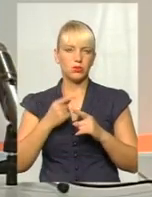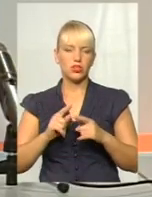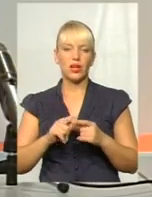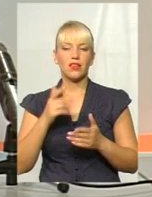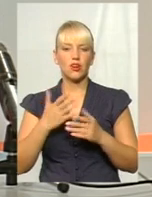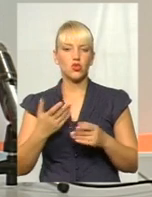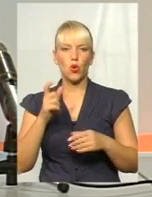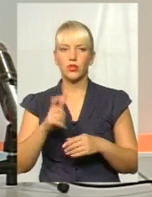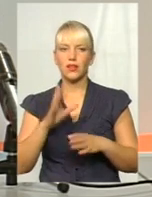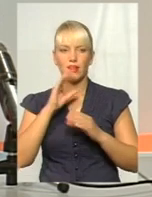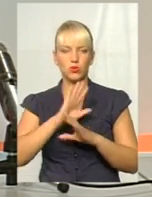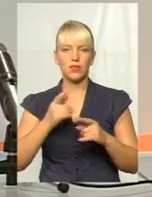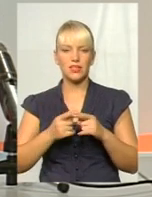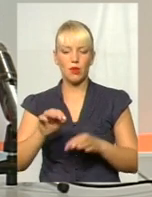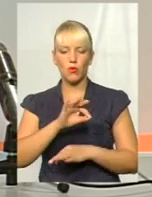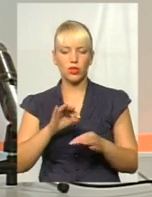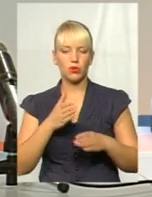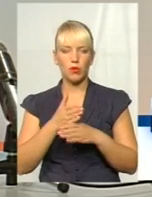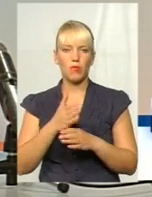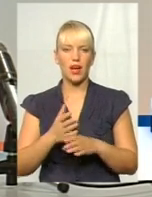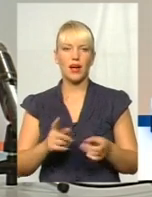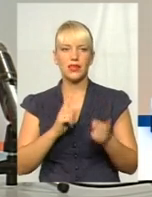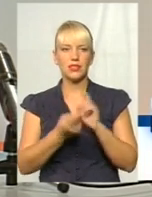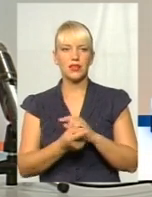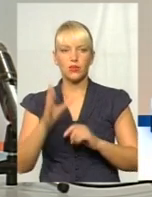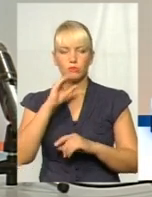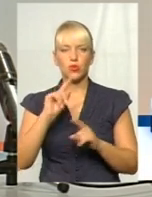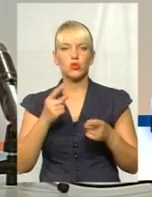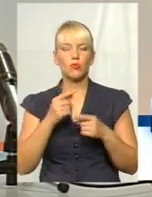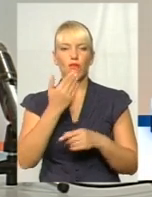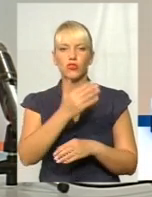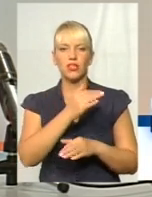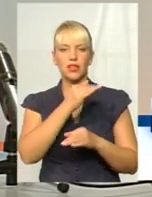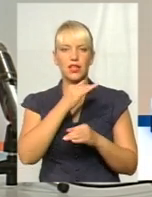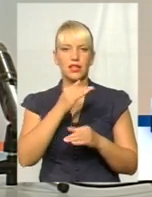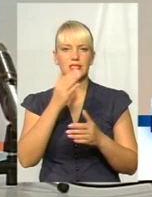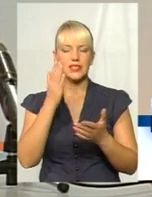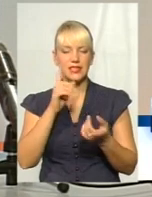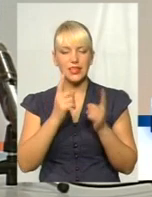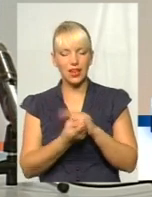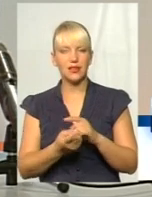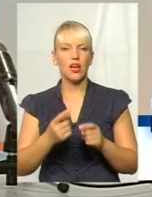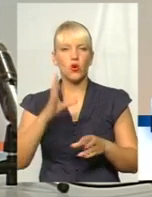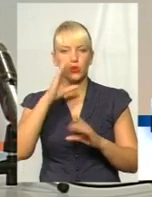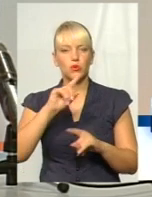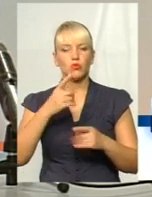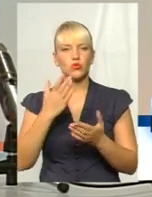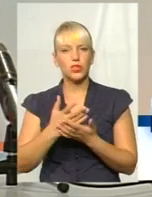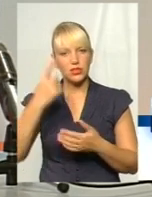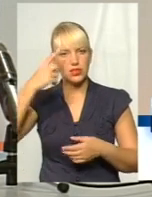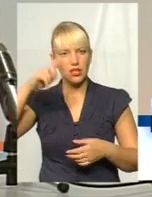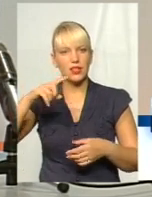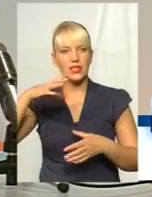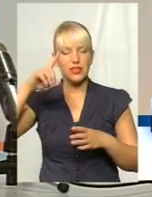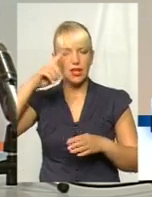саме цей проєкт допомагає стати успішним. Чому вони стали успішні? Тому що вони набули знання. Сьогодні ми знаємо, всьому світі